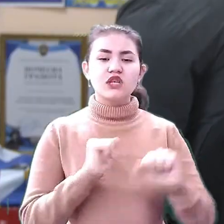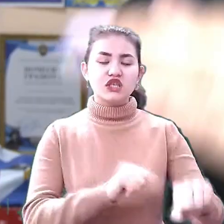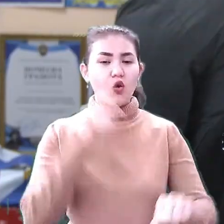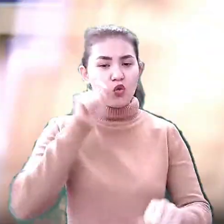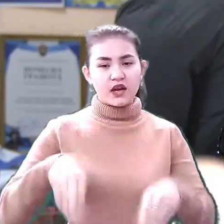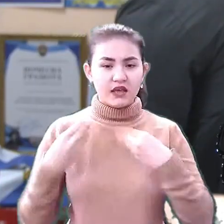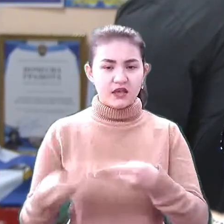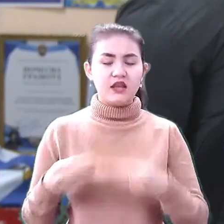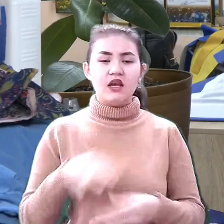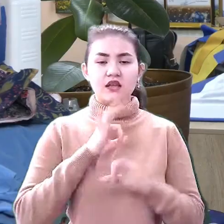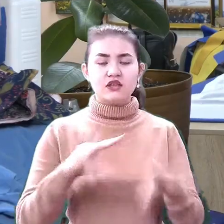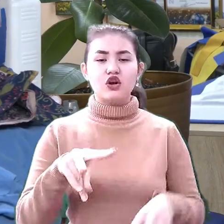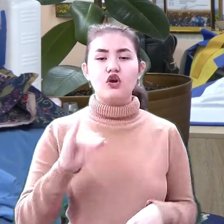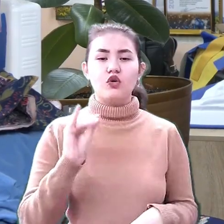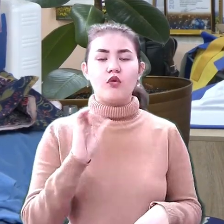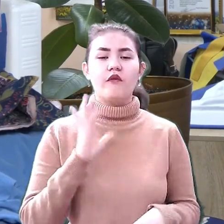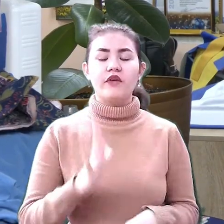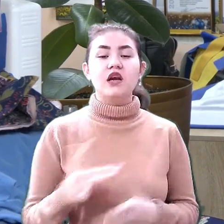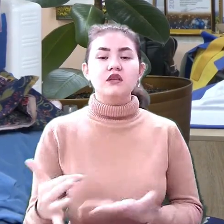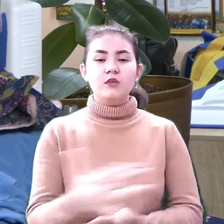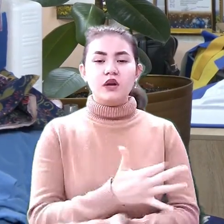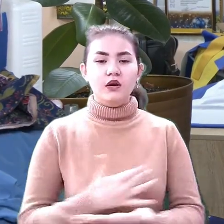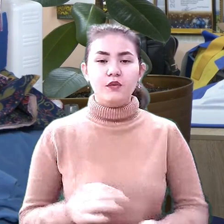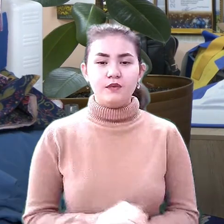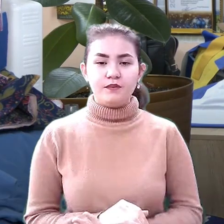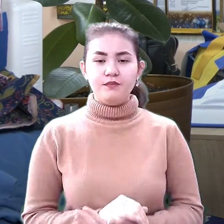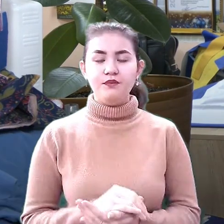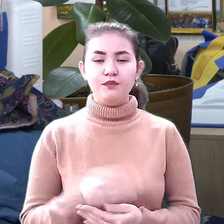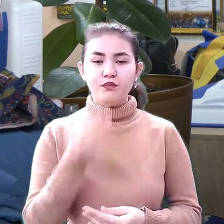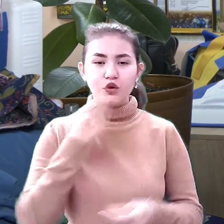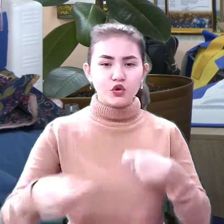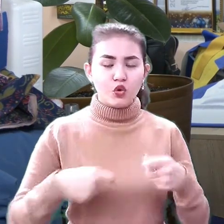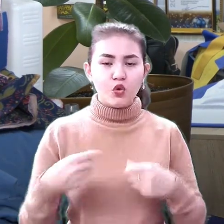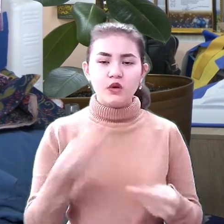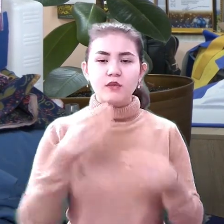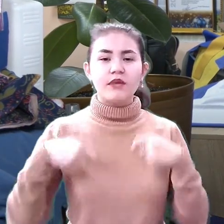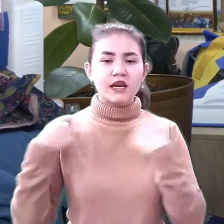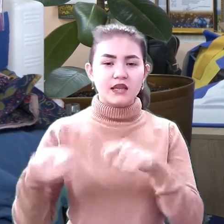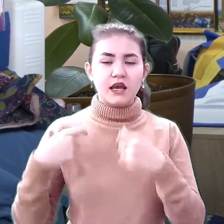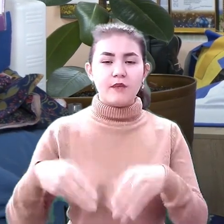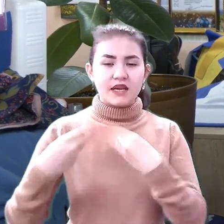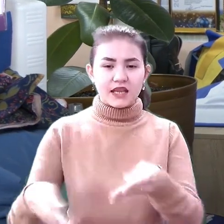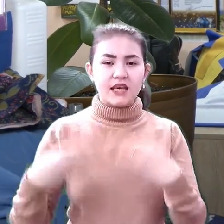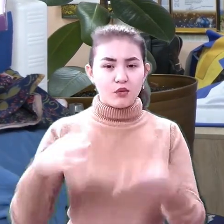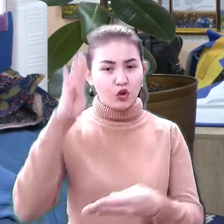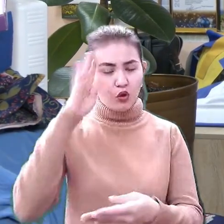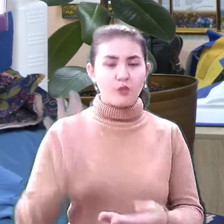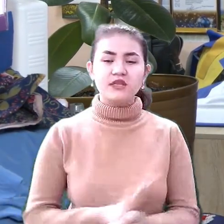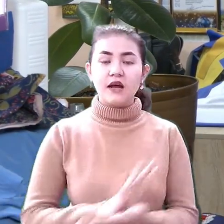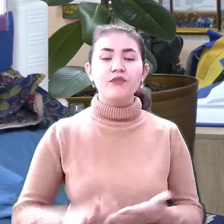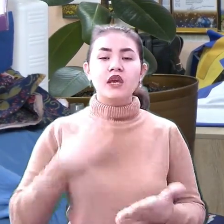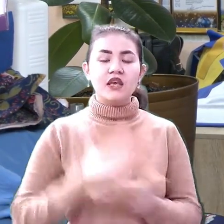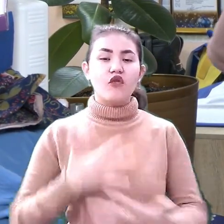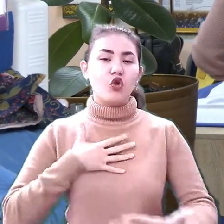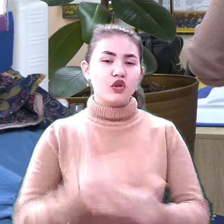розповідає Любов Здоровенко. Зобираємо продукти, передаємо зразу хлопцям. У нас є свої волонтери, які